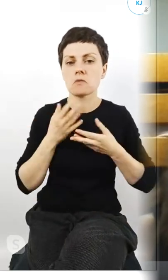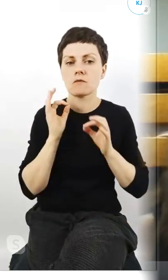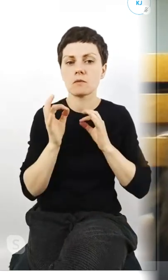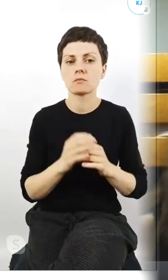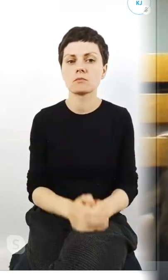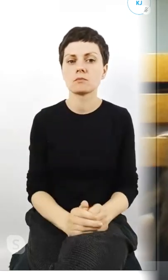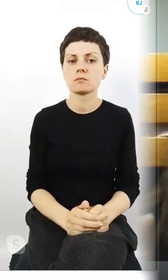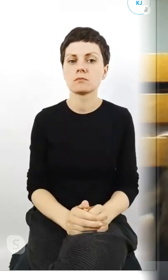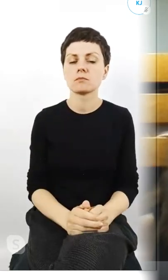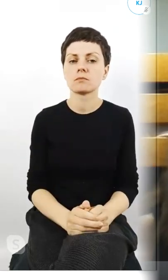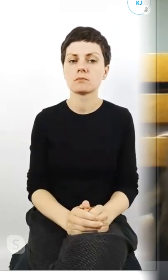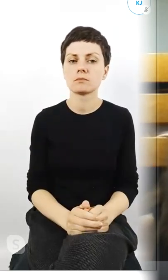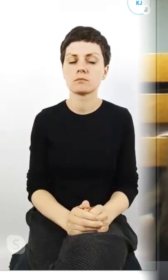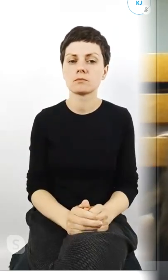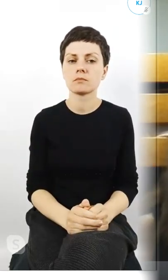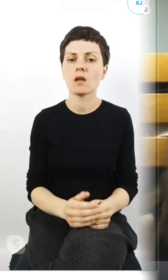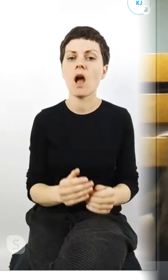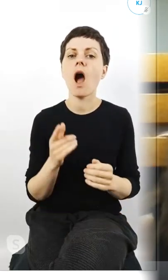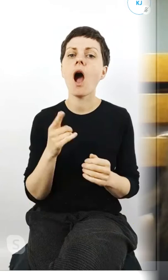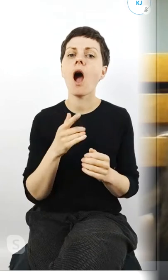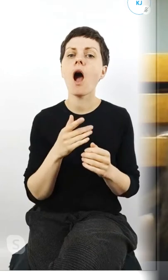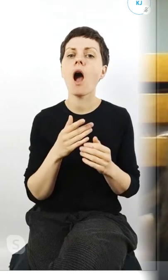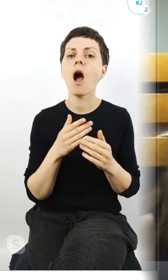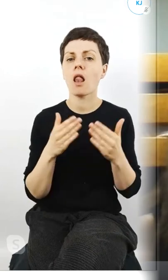kilka dni temu dostał taką wiadomość